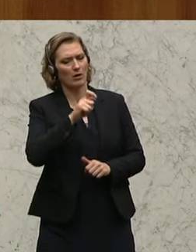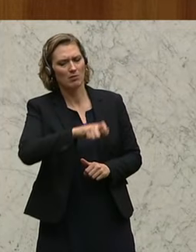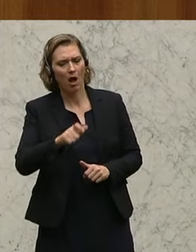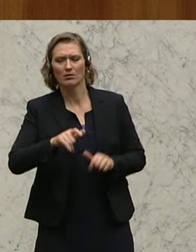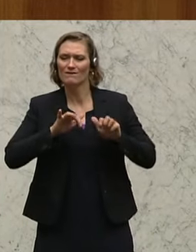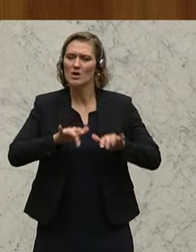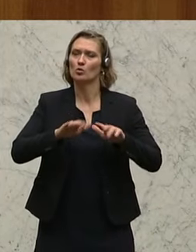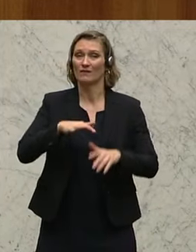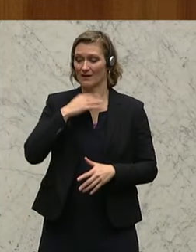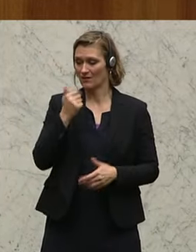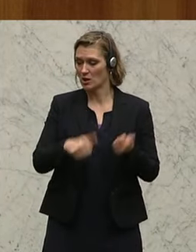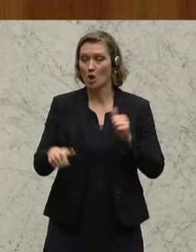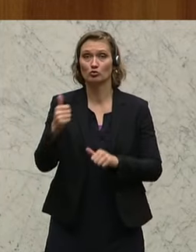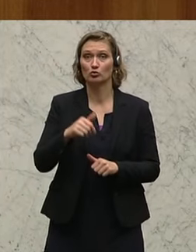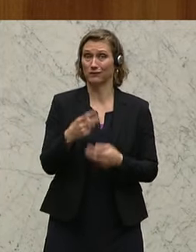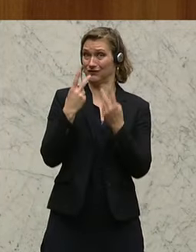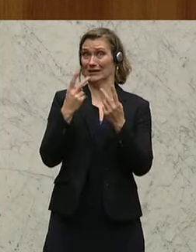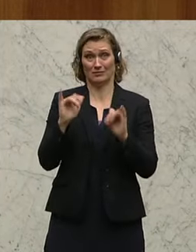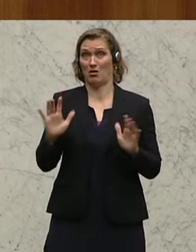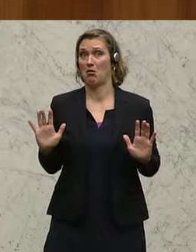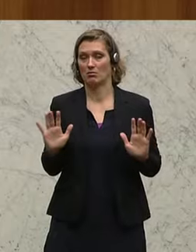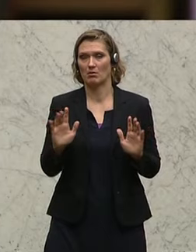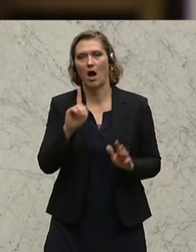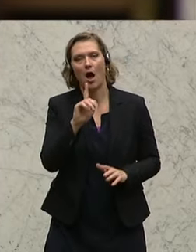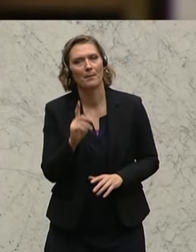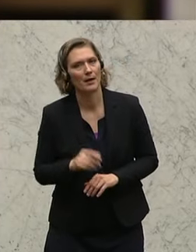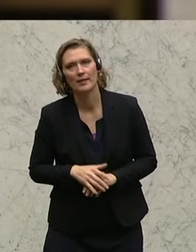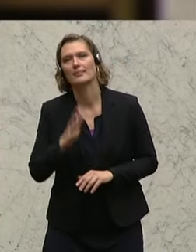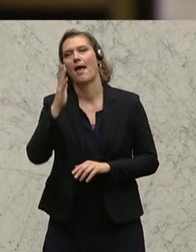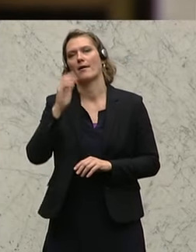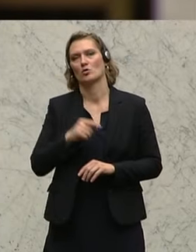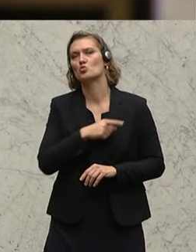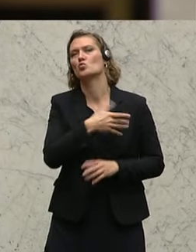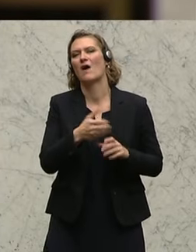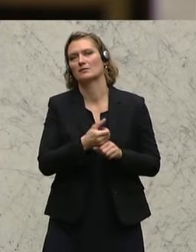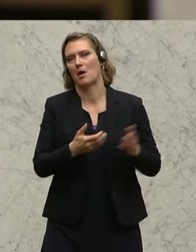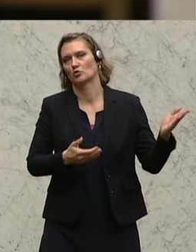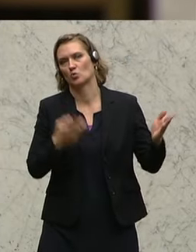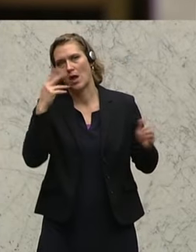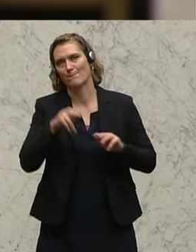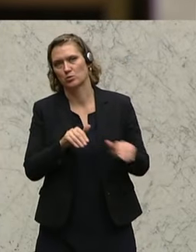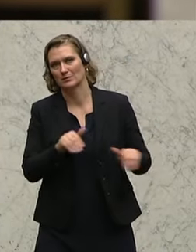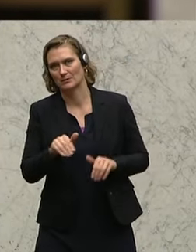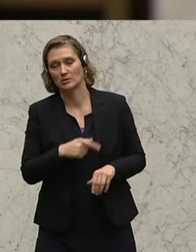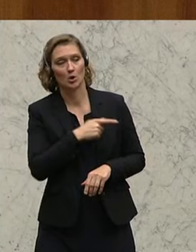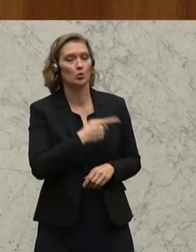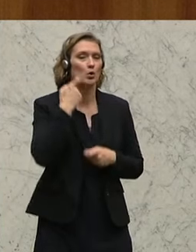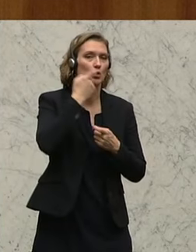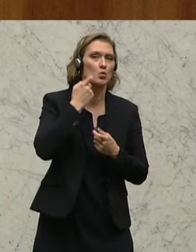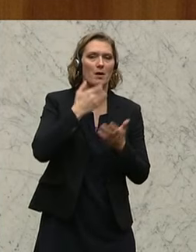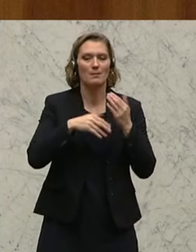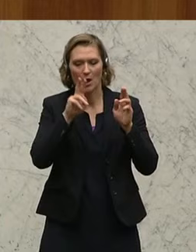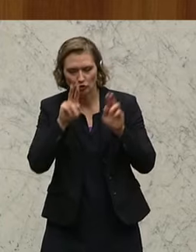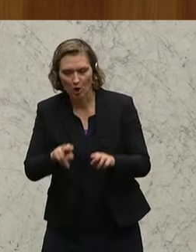vieles bewirken, was ja unbedingt wichtig wäre. Aber nein, was machen Sie, Herr Bundesminister? Sie kümmern sich um das sehr